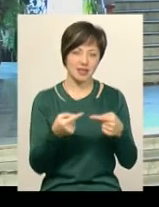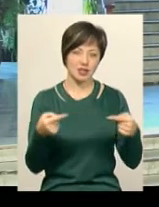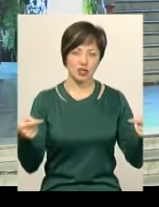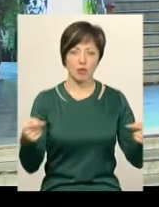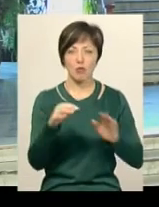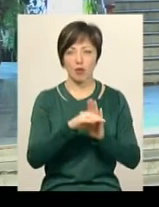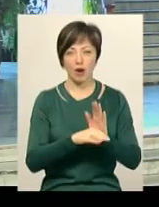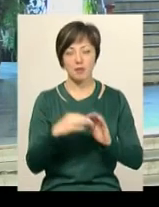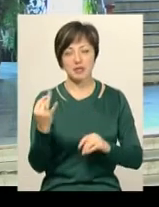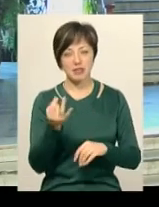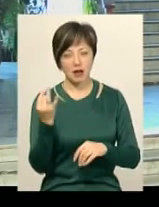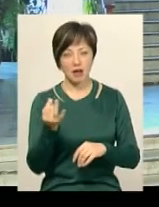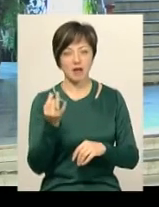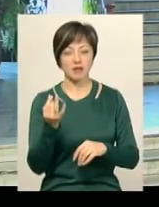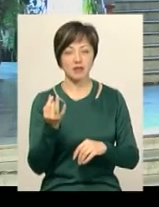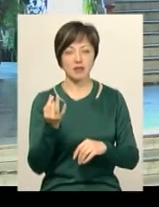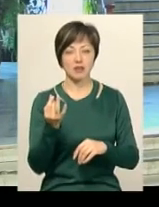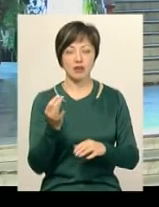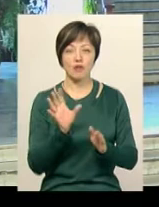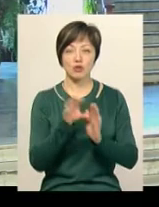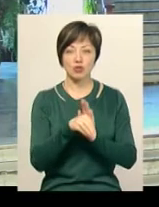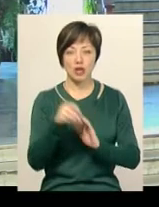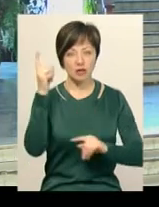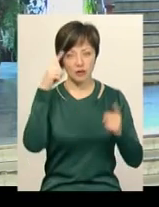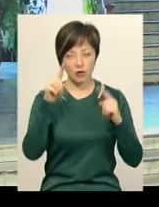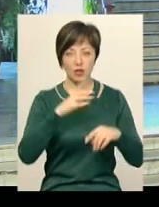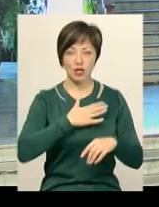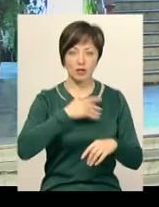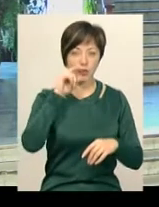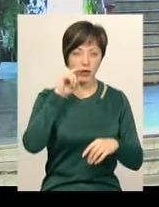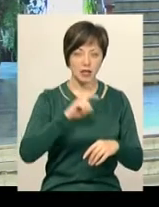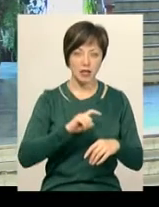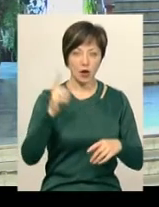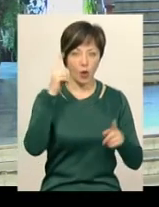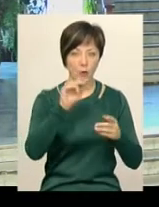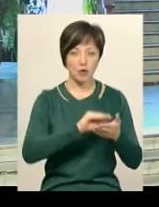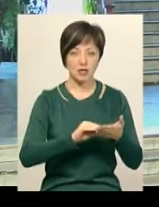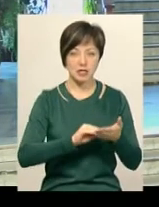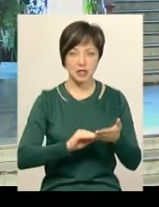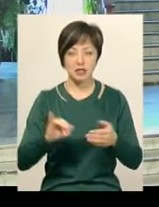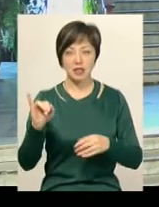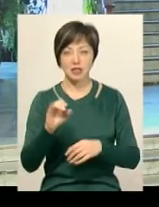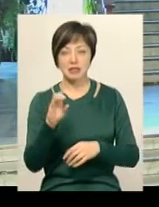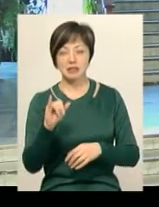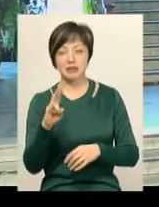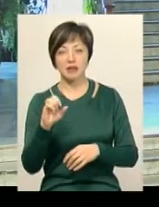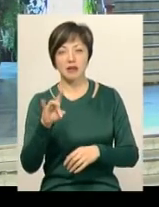програма така цікава, вона включає твори і наших українських композиторів, і такі, як Френка